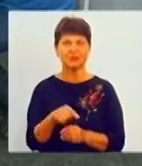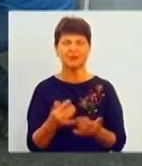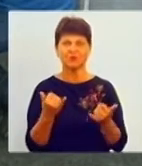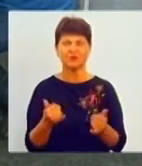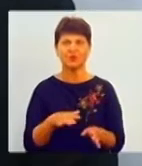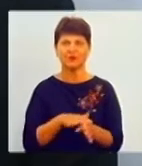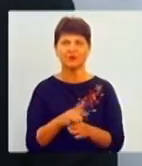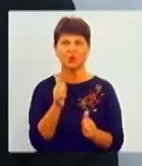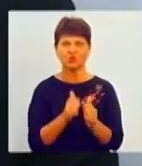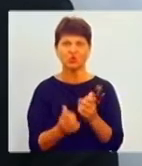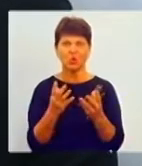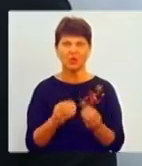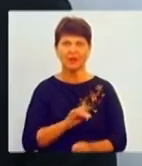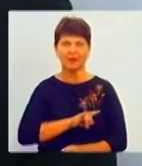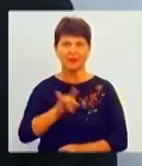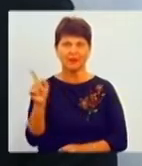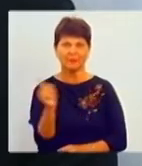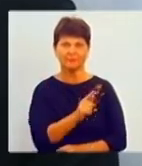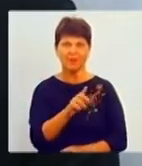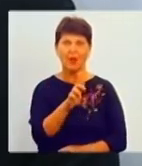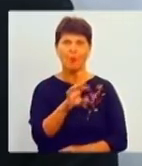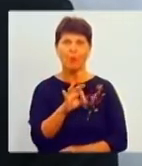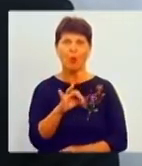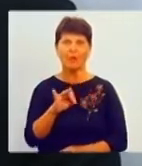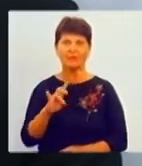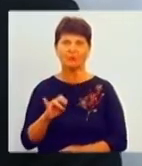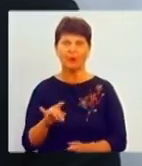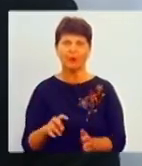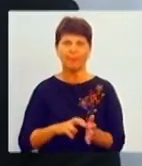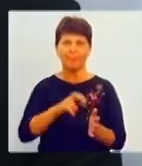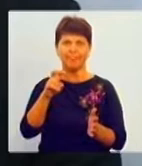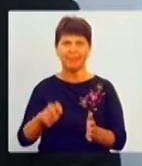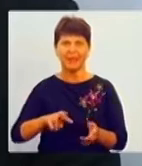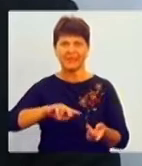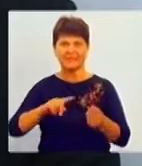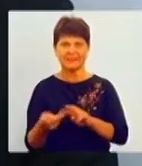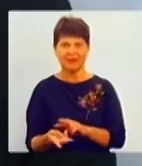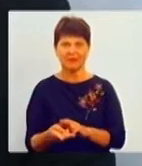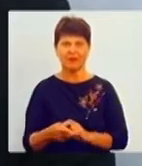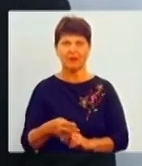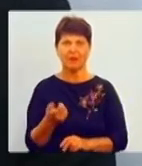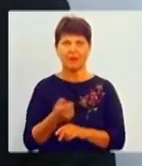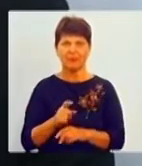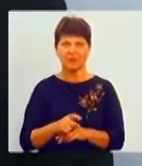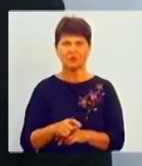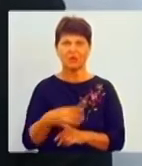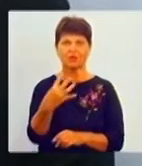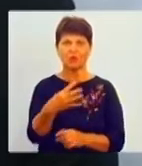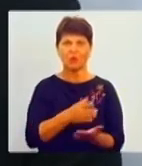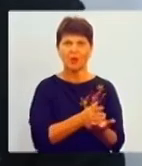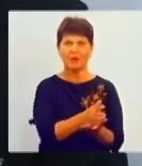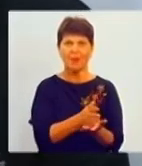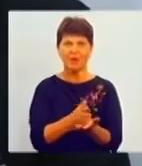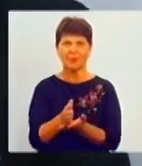щоденні рейси до Борисполя з пересадкою на понад 40 напрямків щоденно.